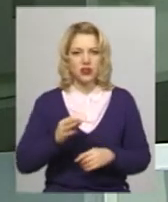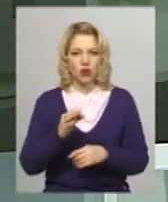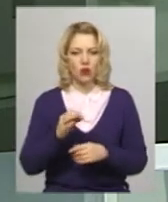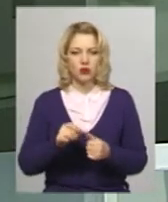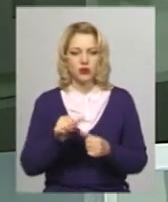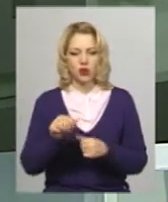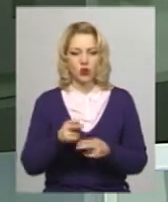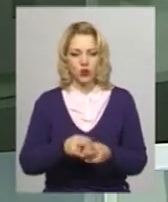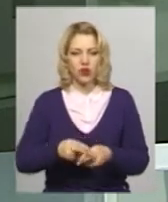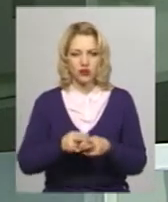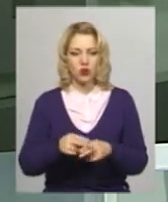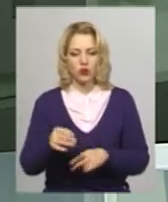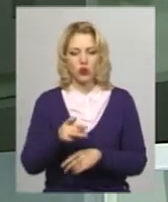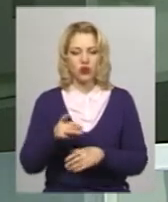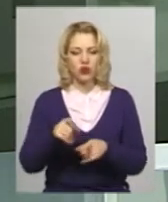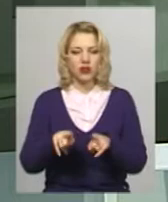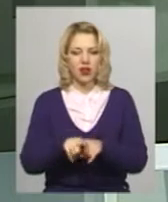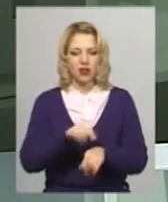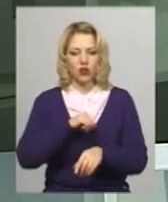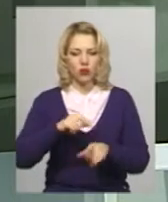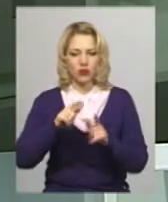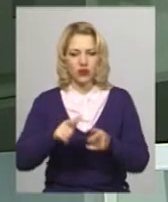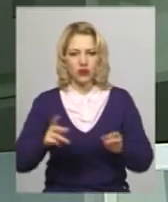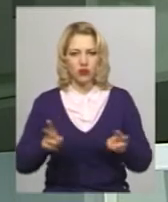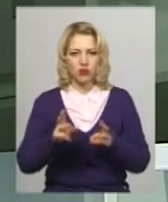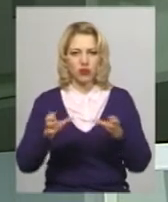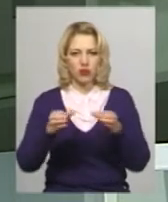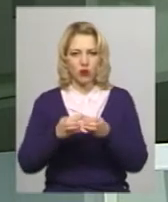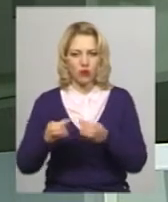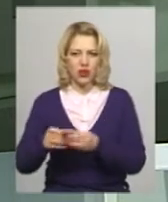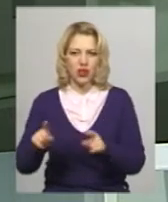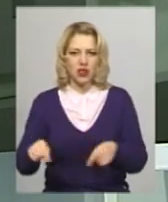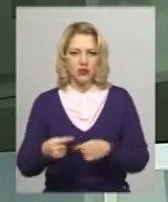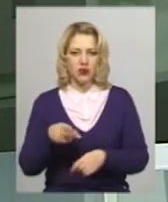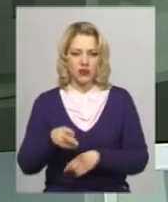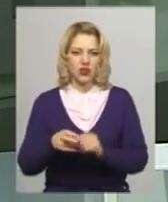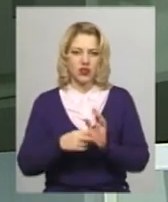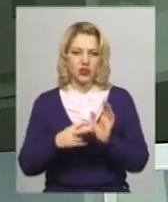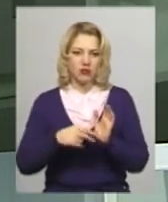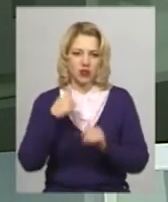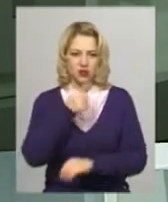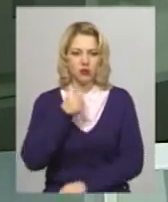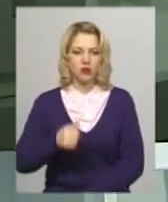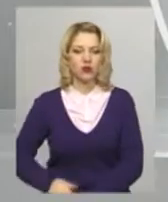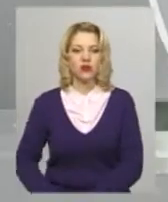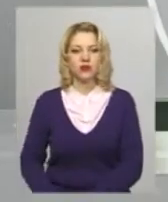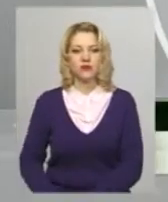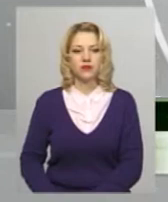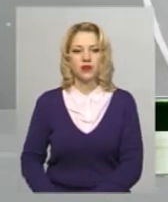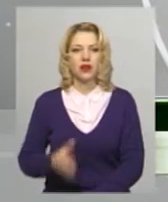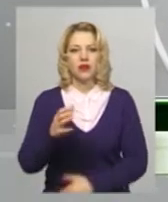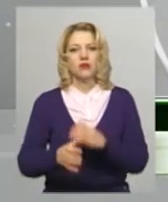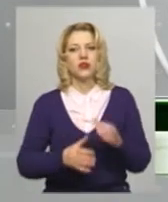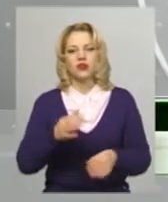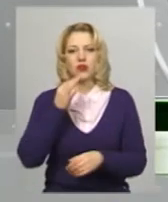зокрема в Дунаєвецькому районі, такі добровільні пожежні команди створені в 2017 році. Міжнародний